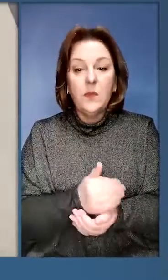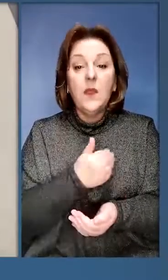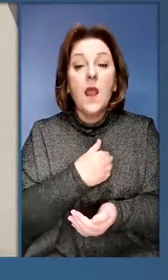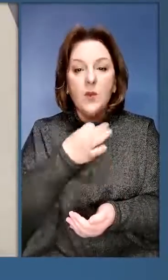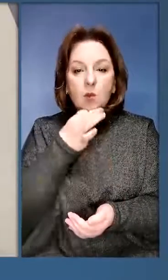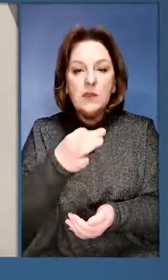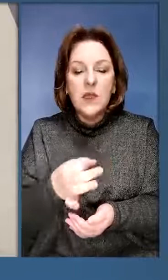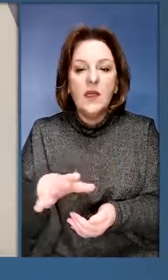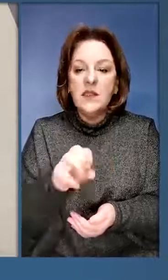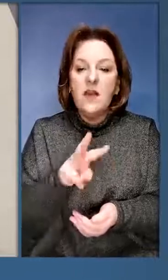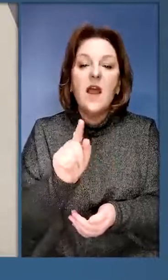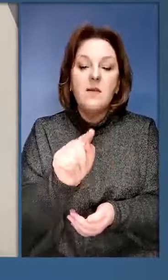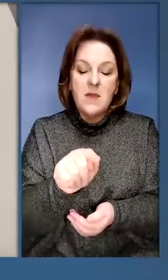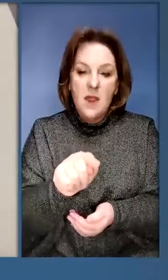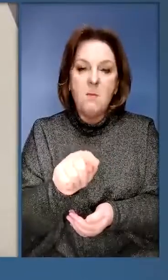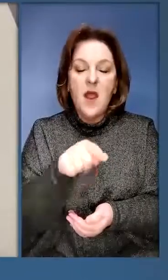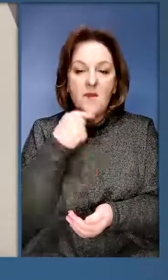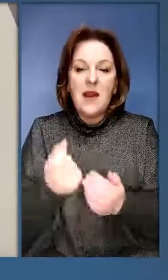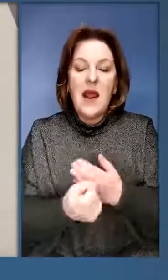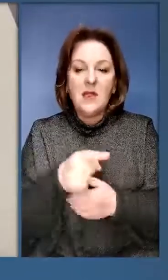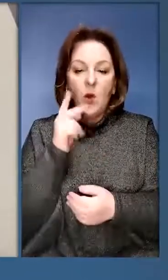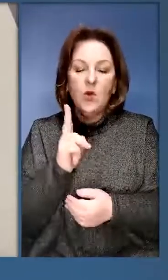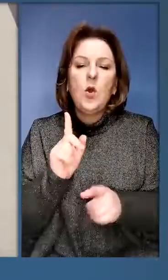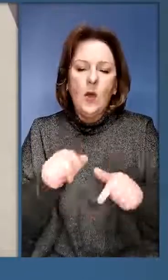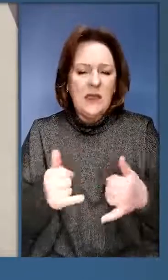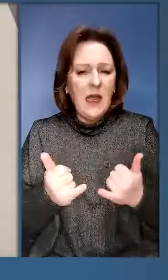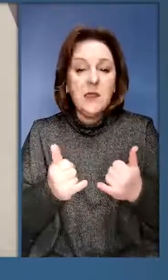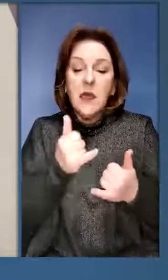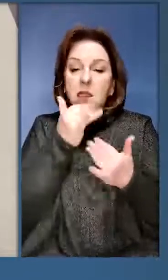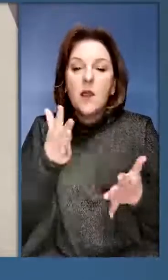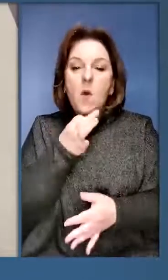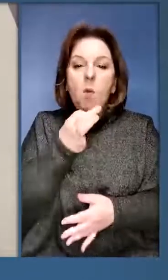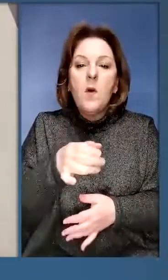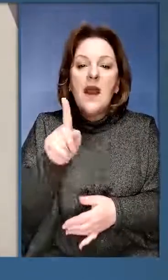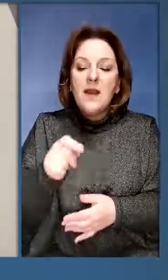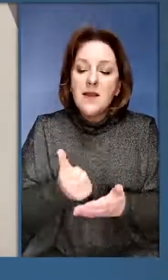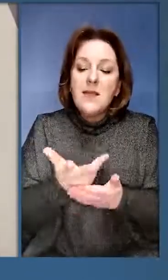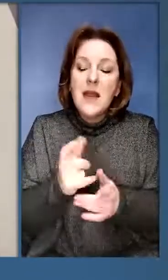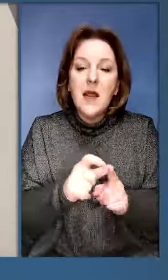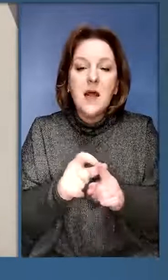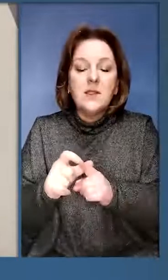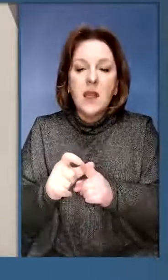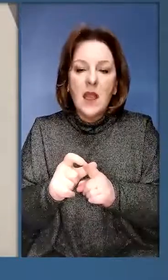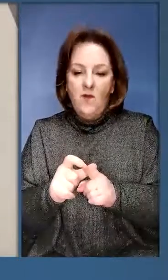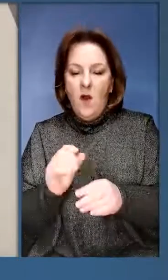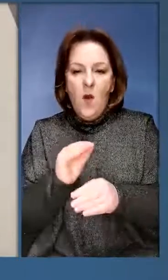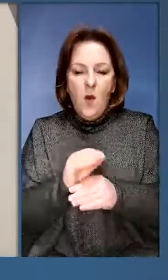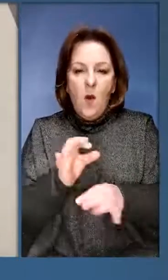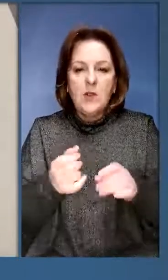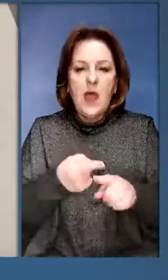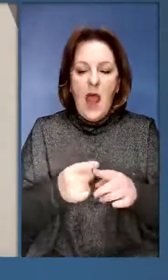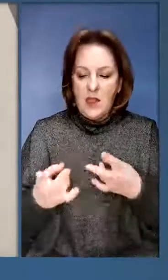Але, хочу сказати всім тим в Росії і з Росії, хто навіть зараз не змог произнести даже нескільки слов